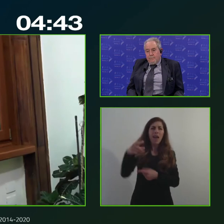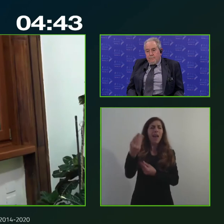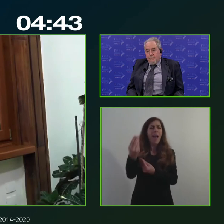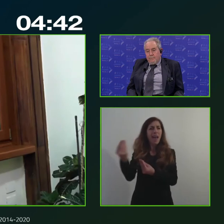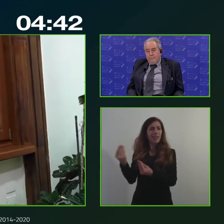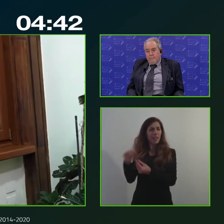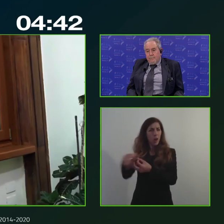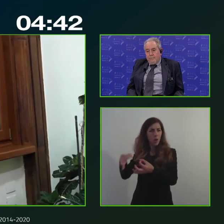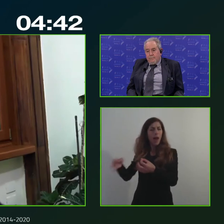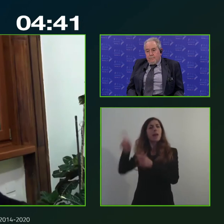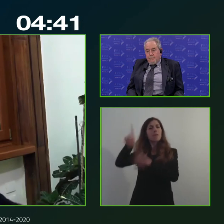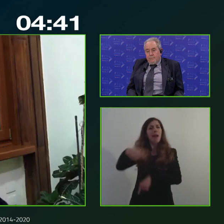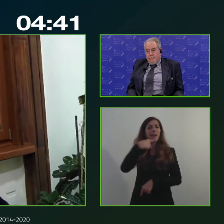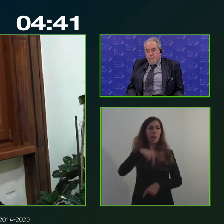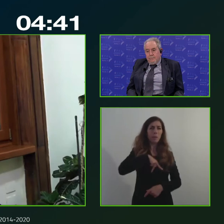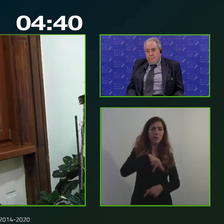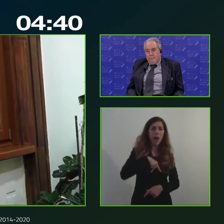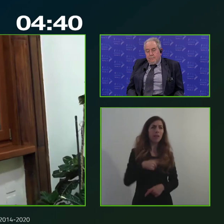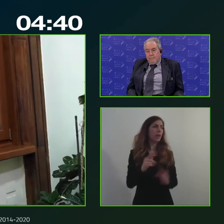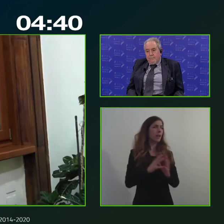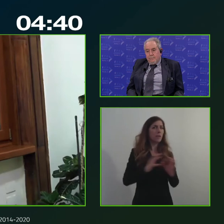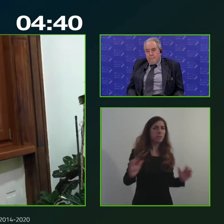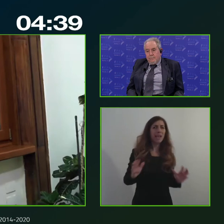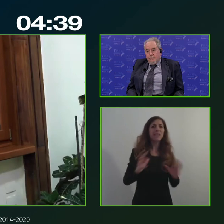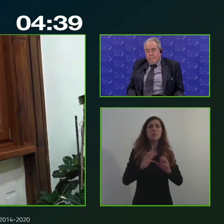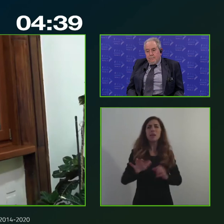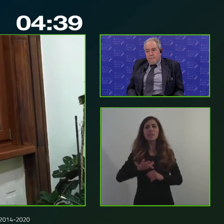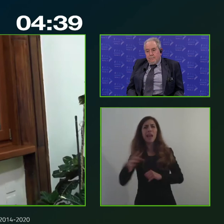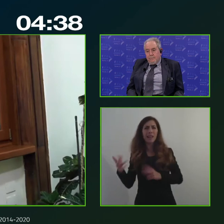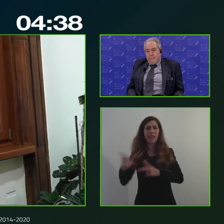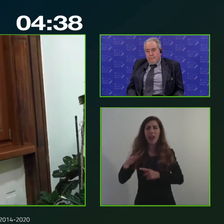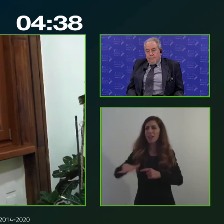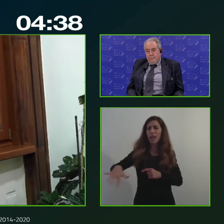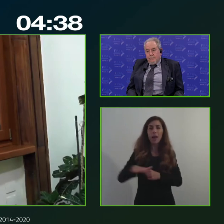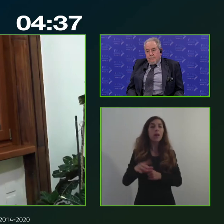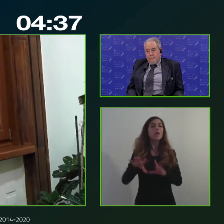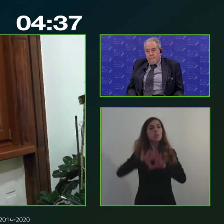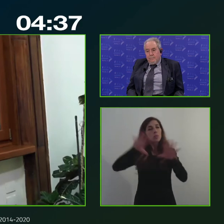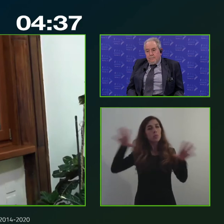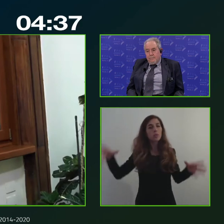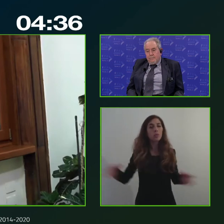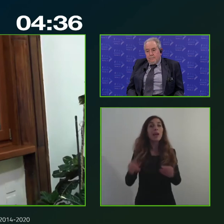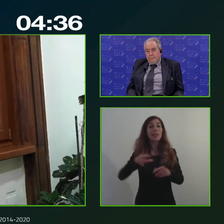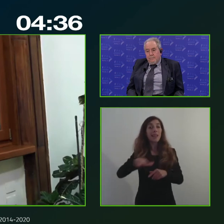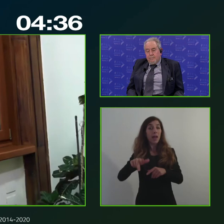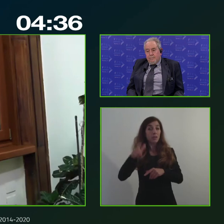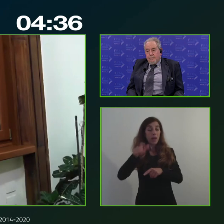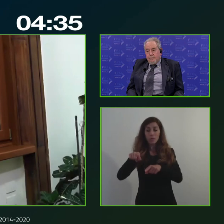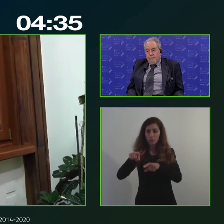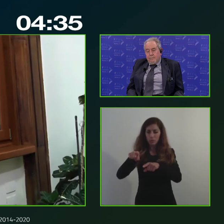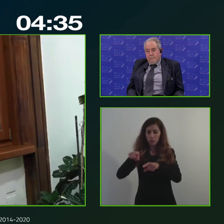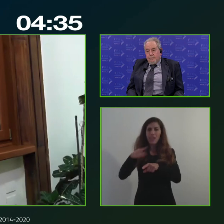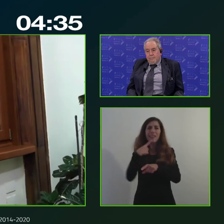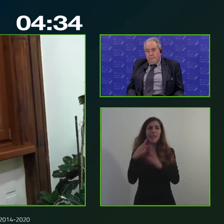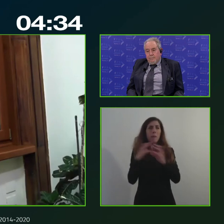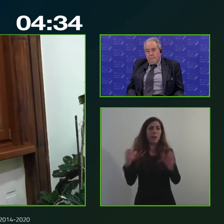nel caso dell'incentivo delle imprese tutto ciò che riguarda ovviamente il mondo pure delle imprese il mondo del lavoro il mondo del